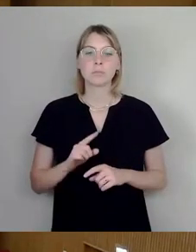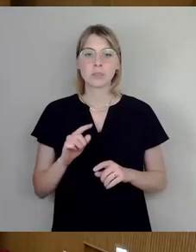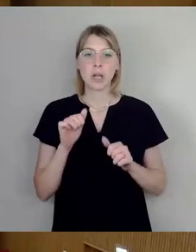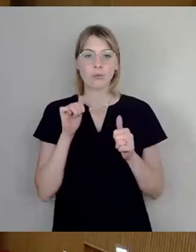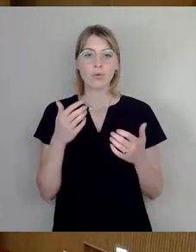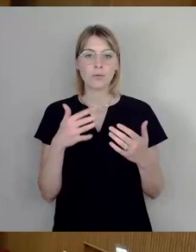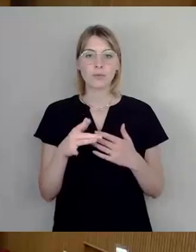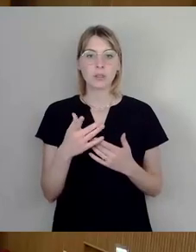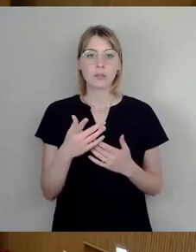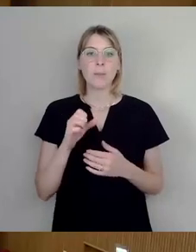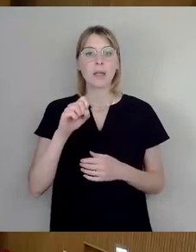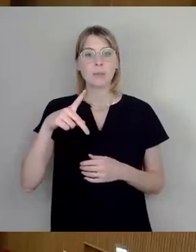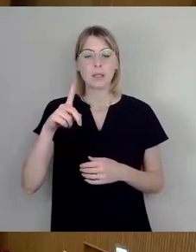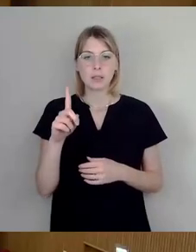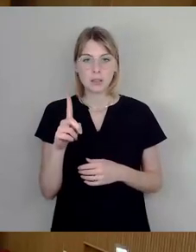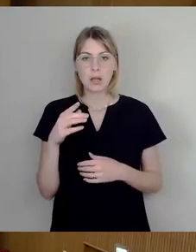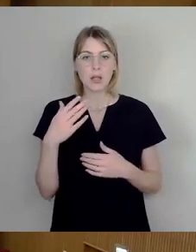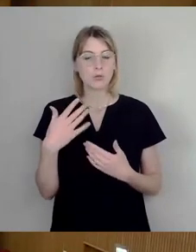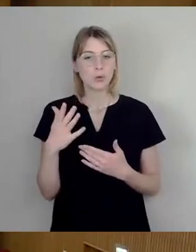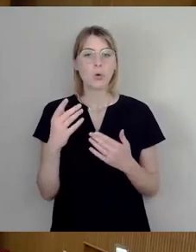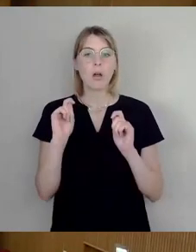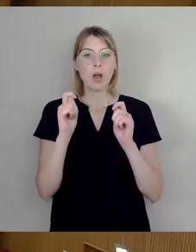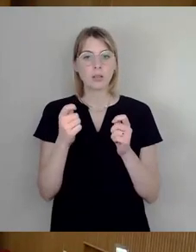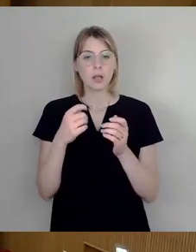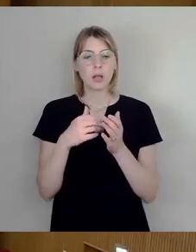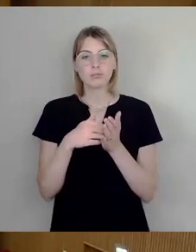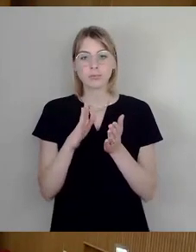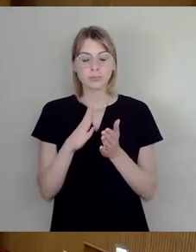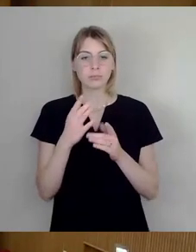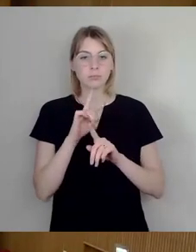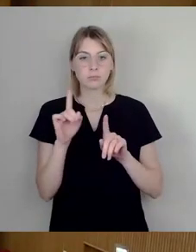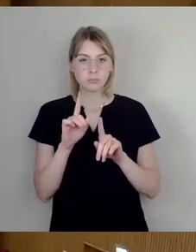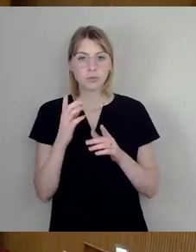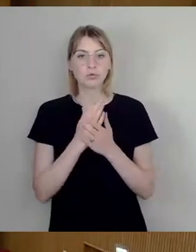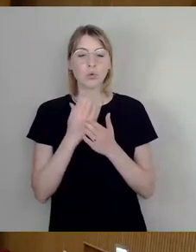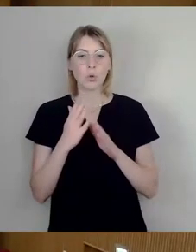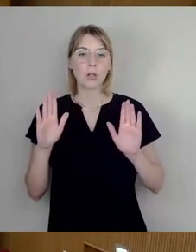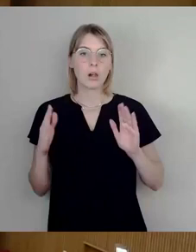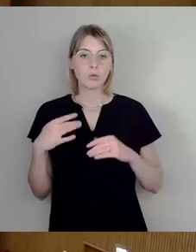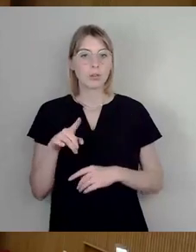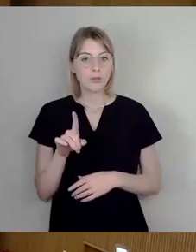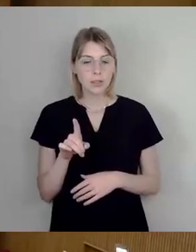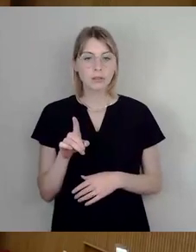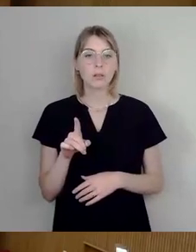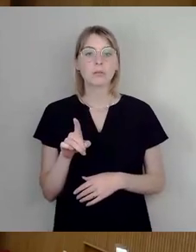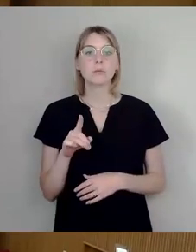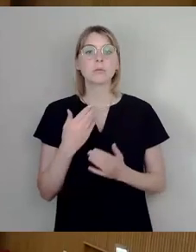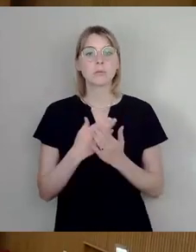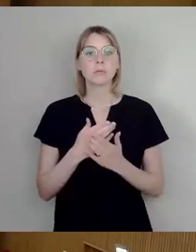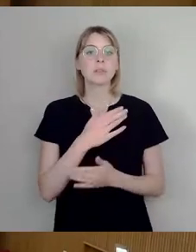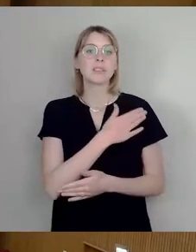gegen den Antrag wenden, dann, also wir hatten da sozusagen auch schon eine Entteilung jetzt signalisiert bekommen, dann, also von der Seite sind wir da auch mal ganz gut.